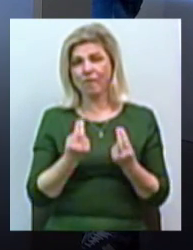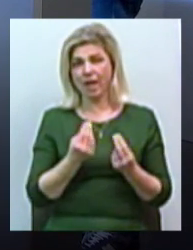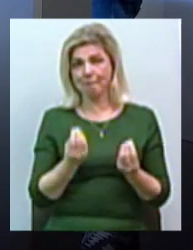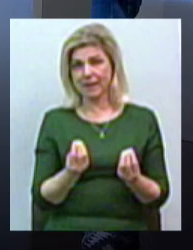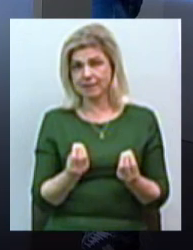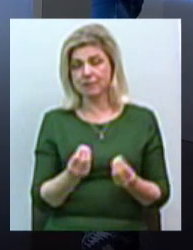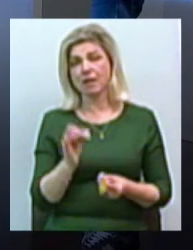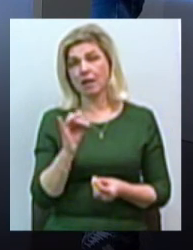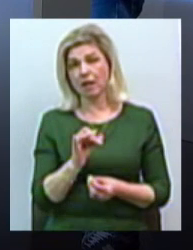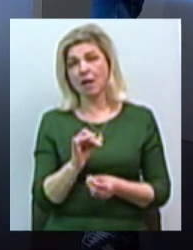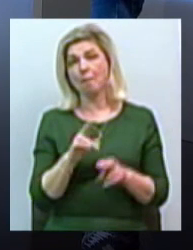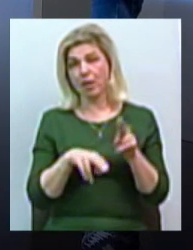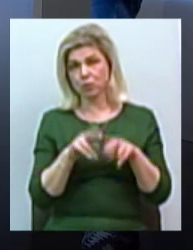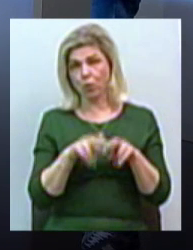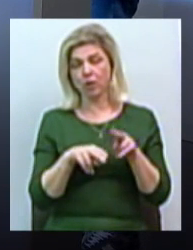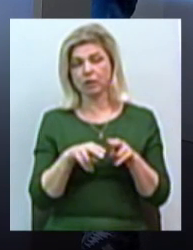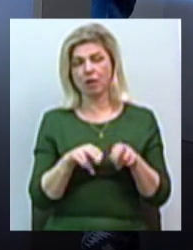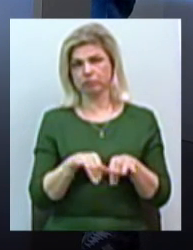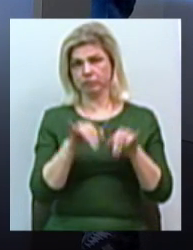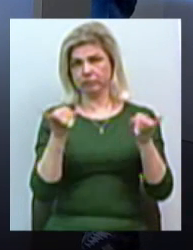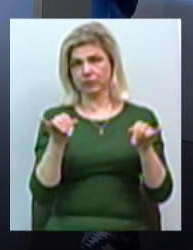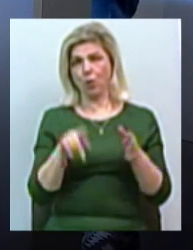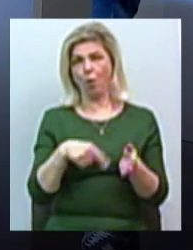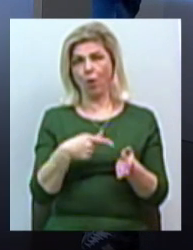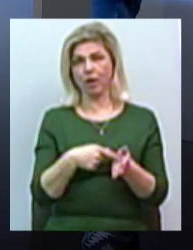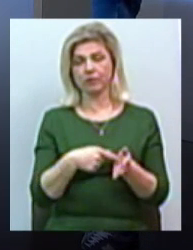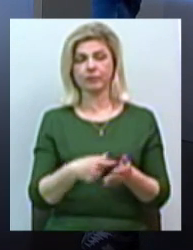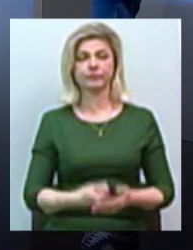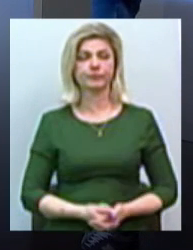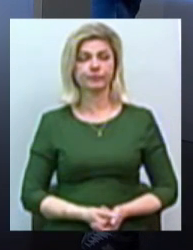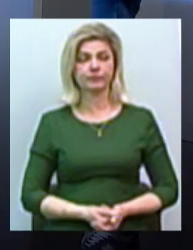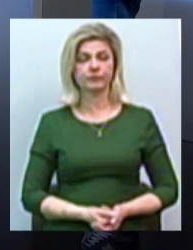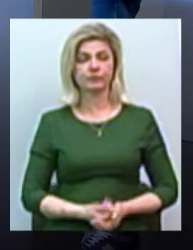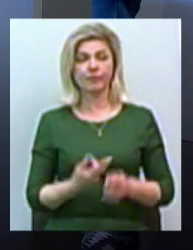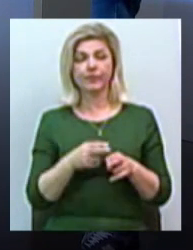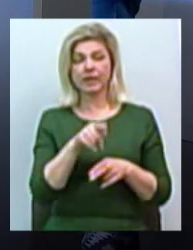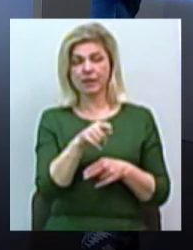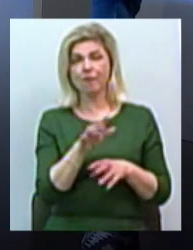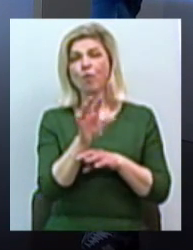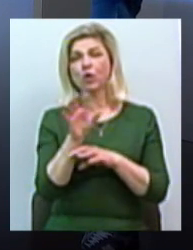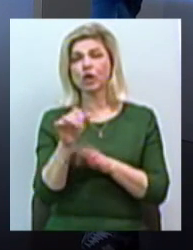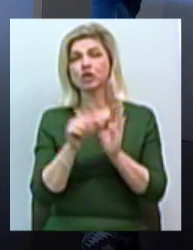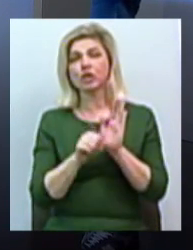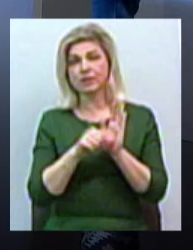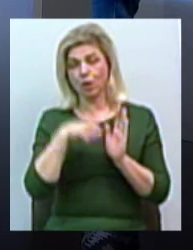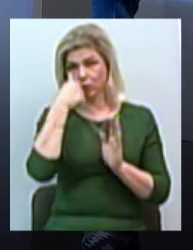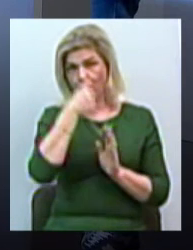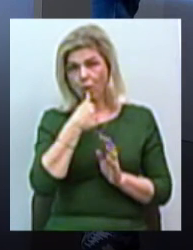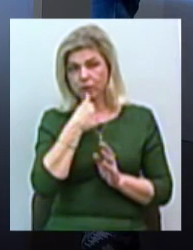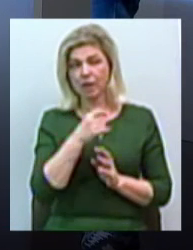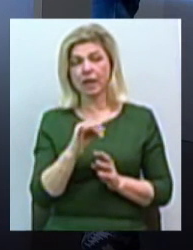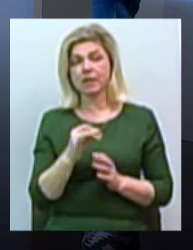тим, построював, вирос місто. Це вже 60 років. Так. І на сьогоднішній день